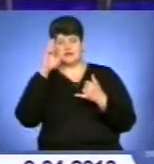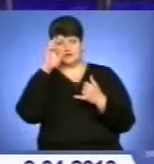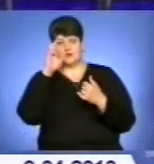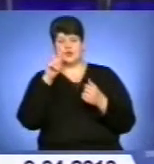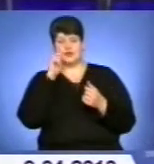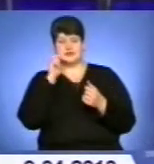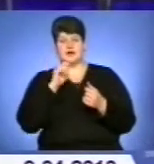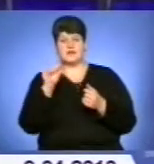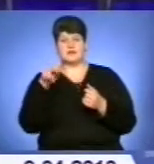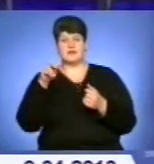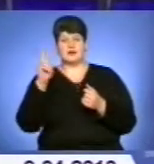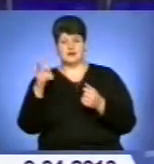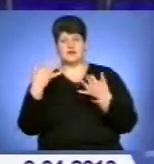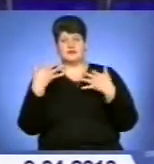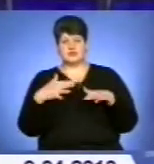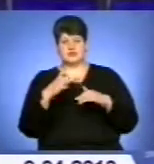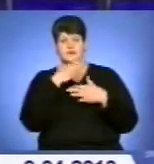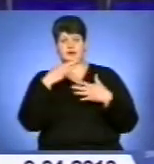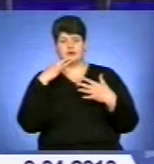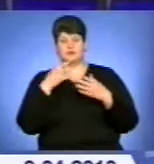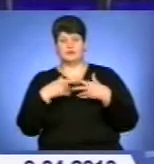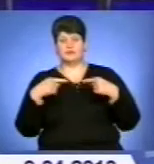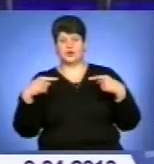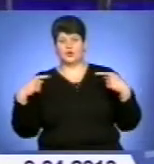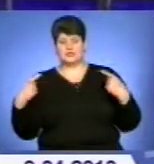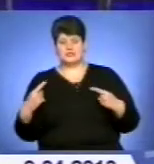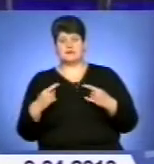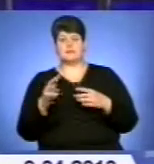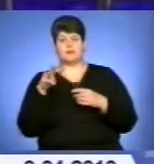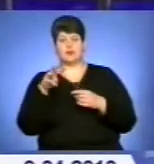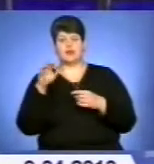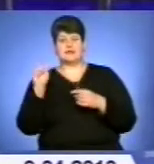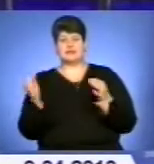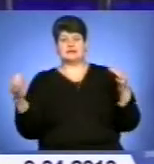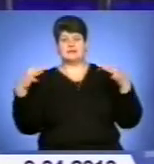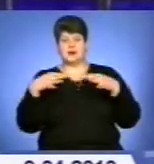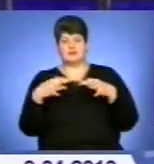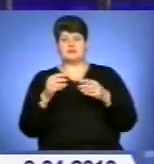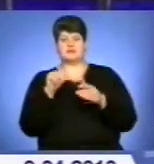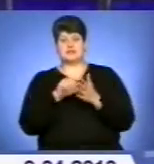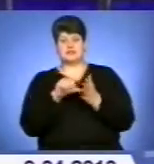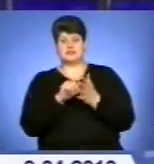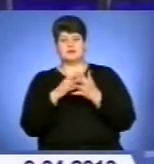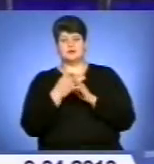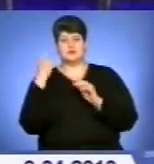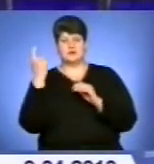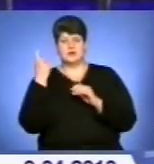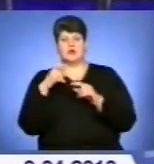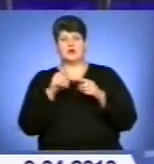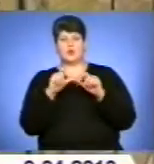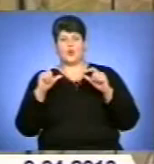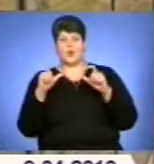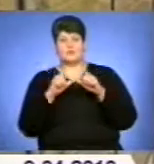продукції. Щоб знайти шляхи вирішення проблеми, прем'єр Микола Азаров зібрав представників агропромислового комплексу на нараду.